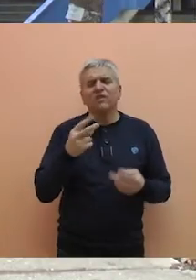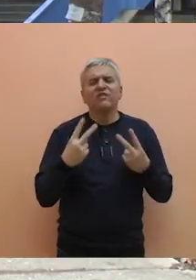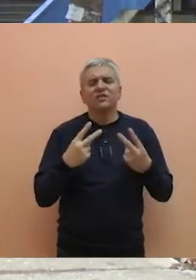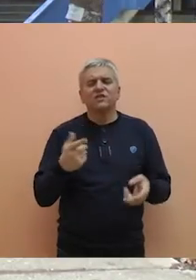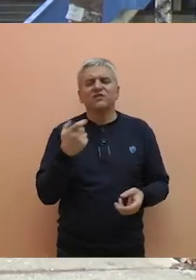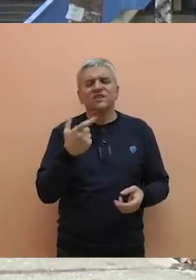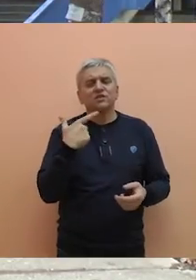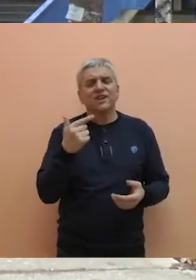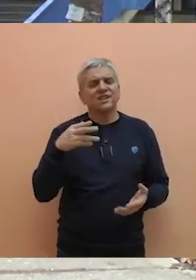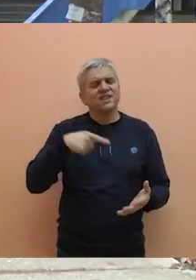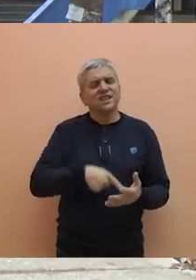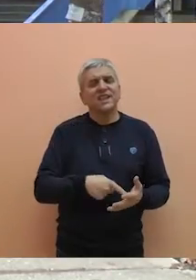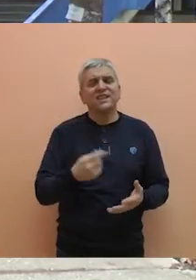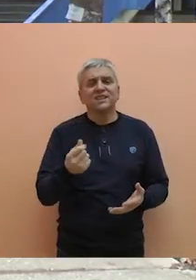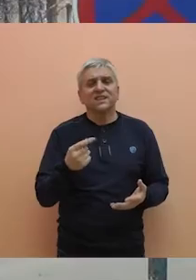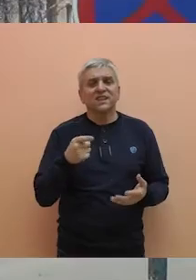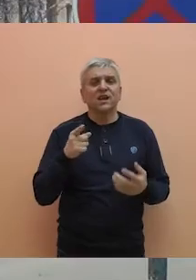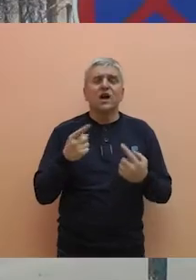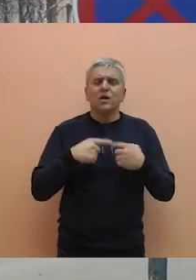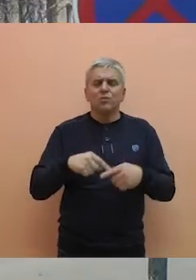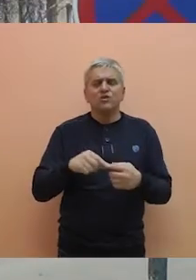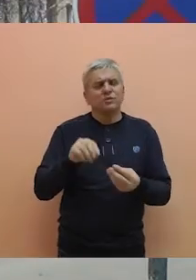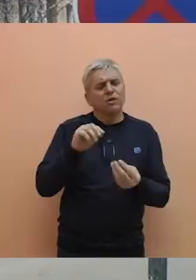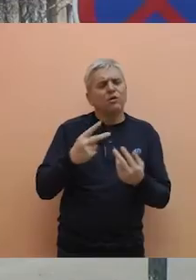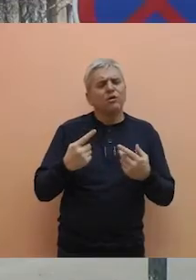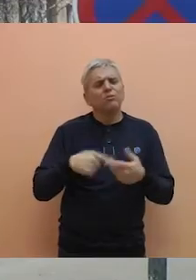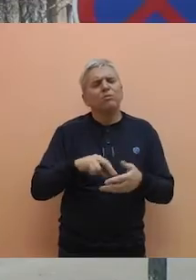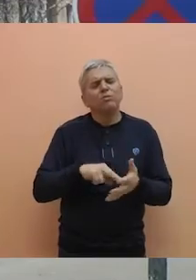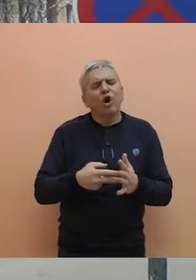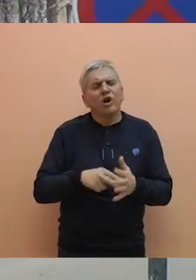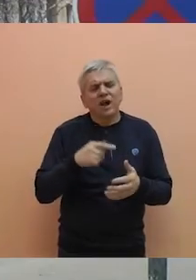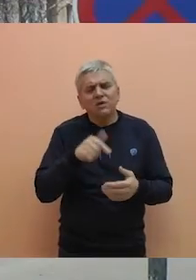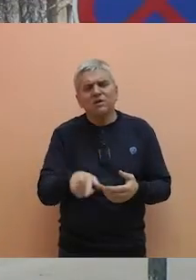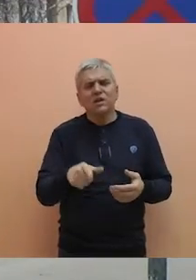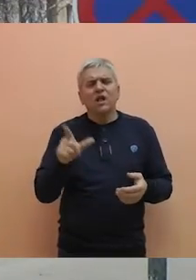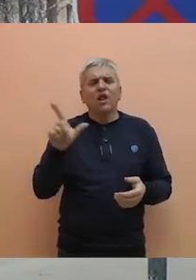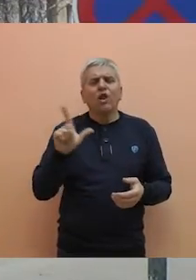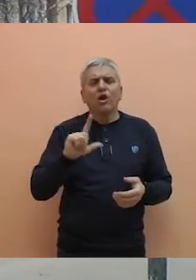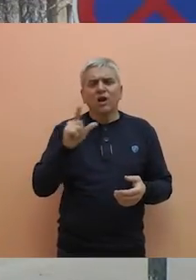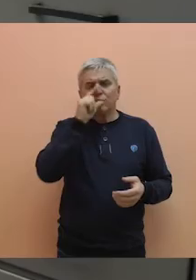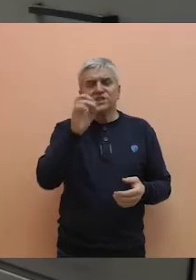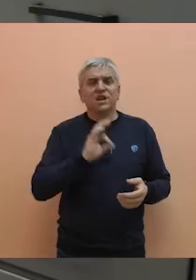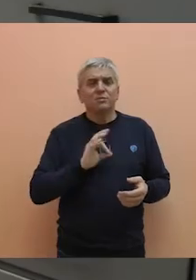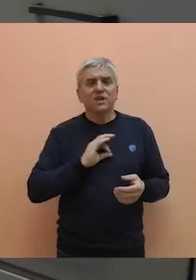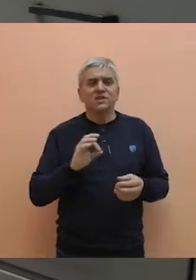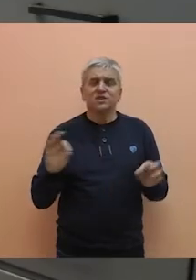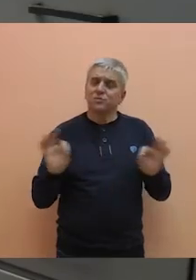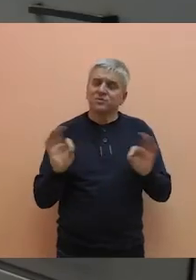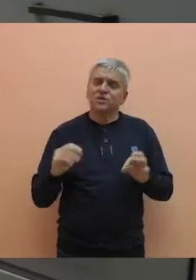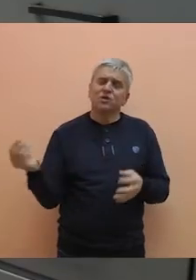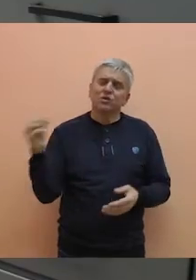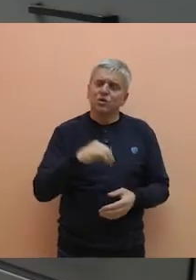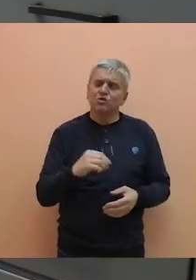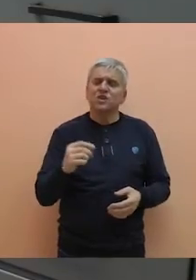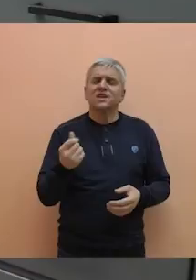220.000 dinara. Osim računara sa posebnim programima za rad šalterskih službenika, lokalna samouprava će predvideti još sredstava za